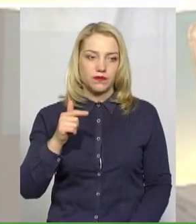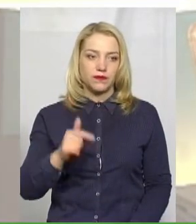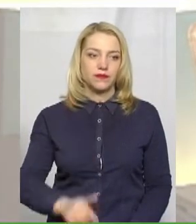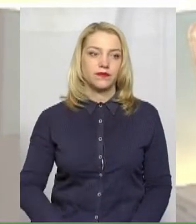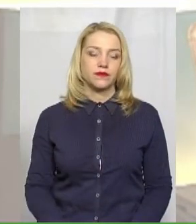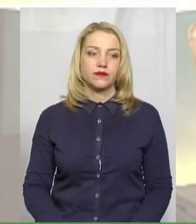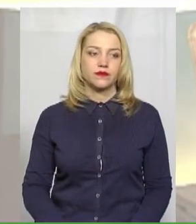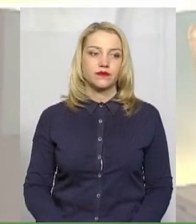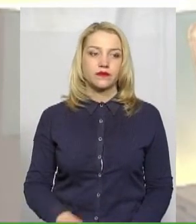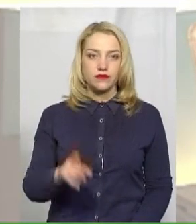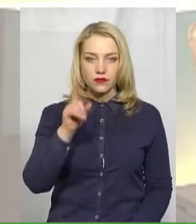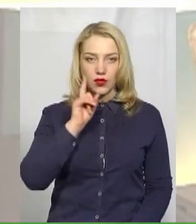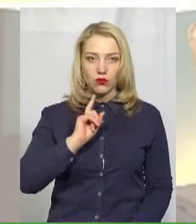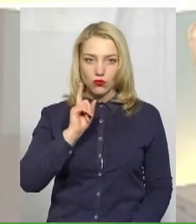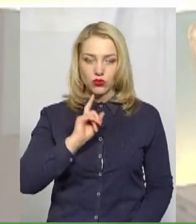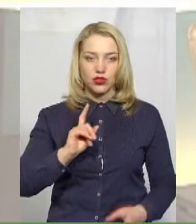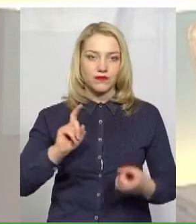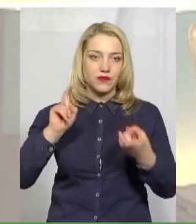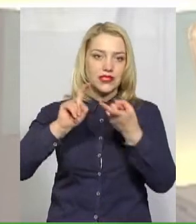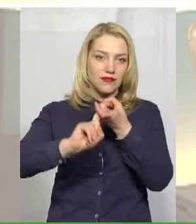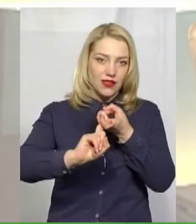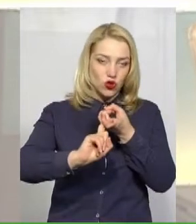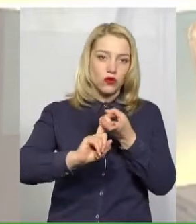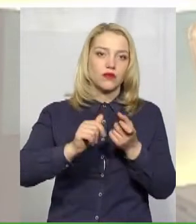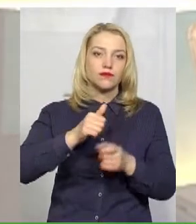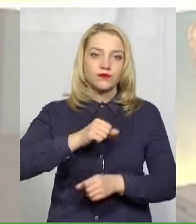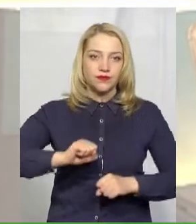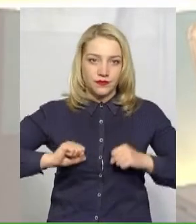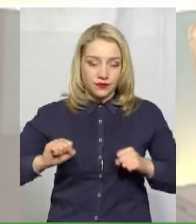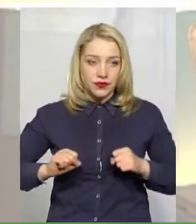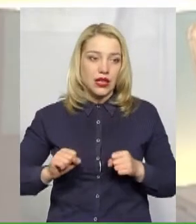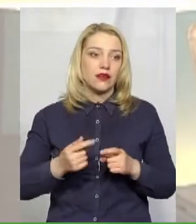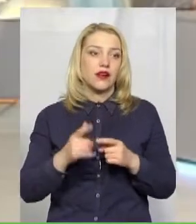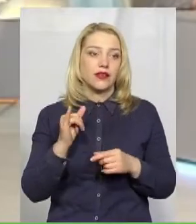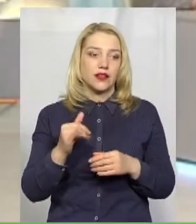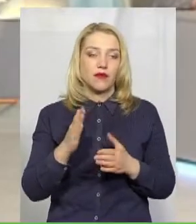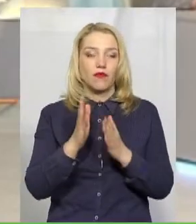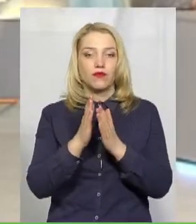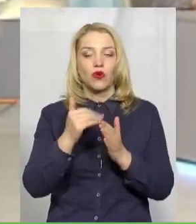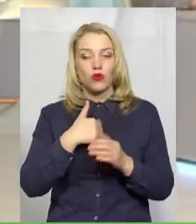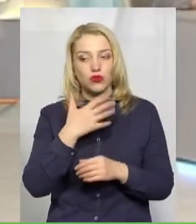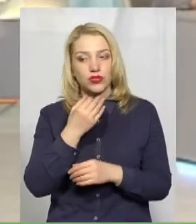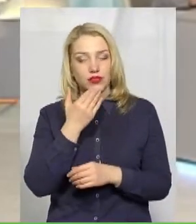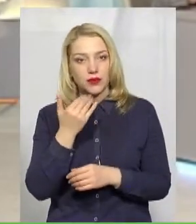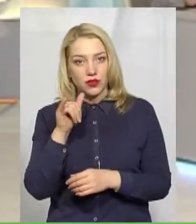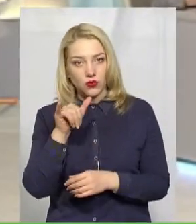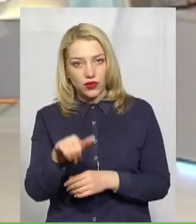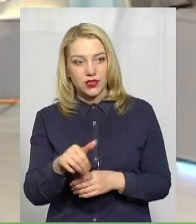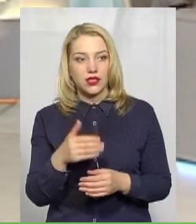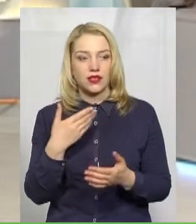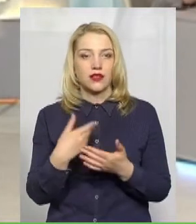Так, поки налагоджуємо зв'язок, я хочу у вас, пані Роксолано, запитати ще отшо. От